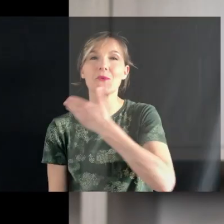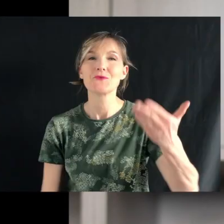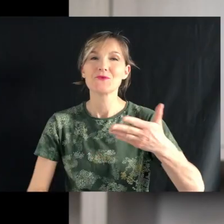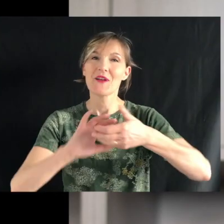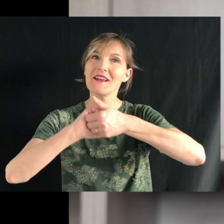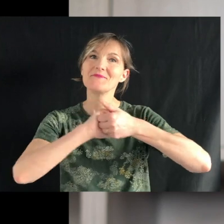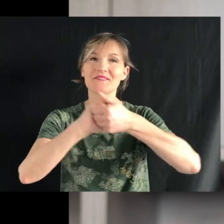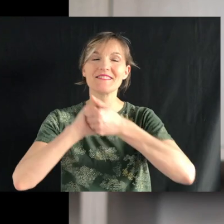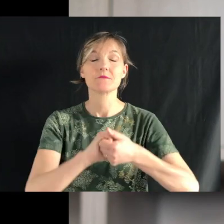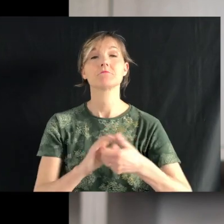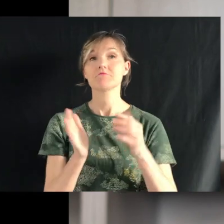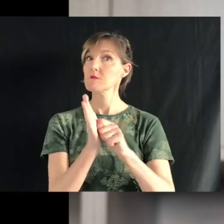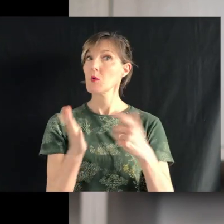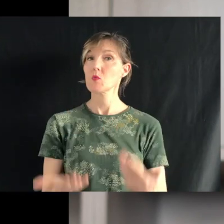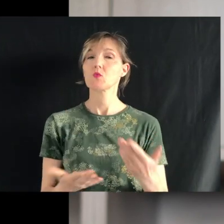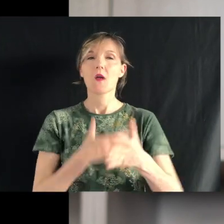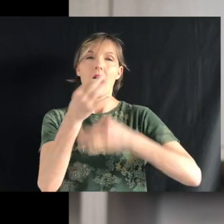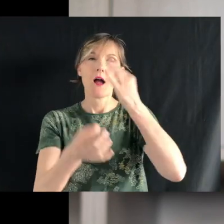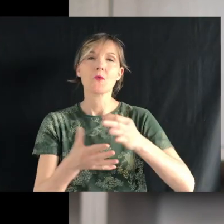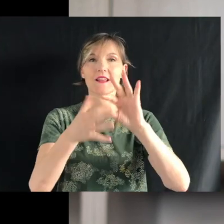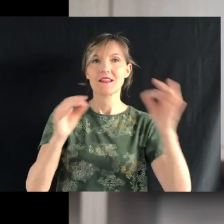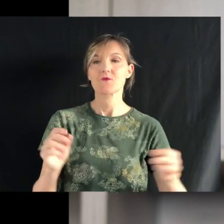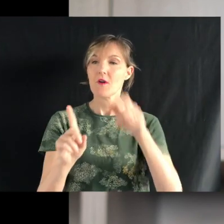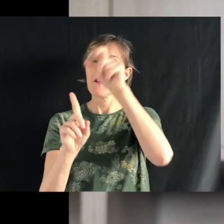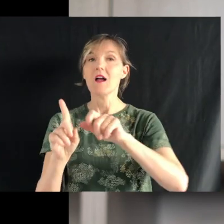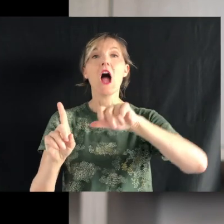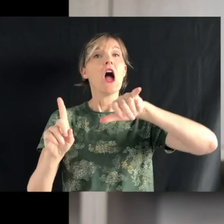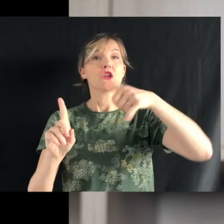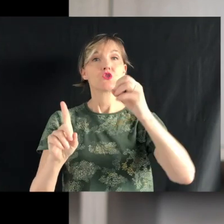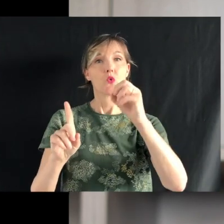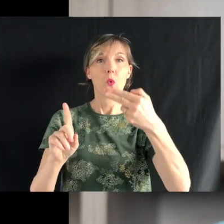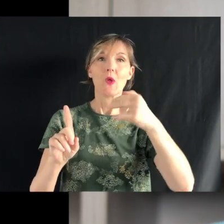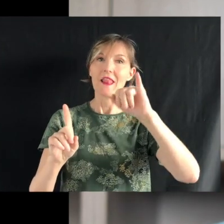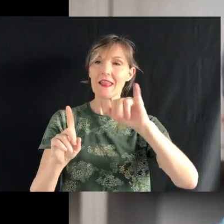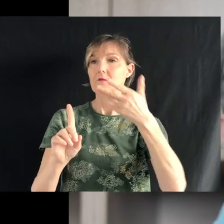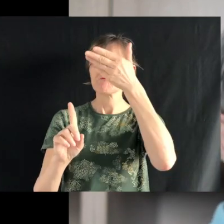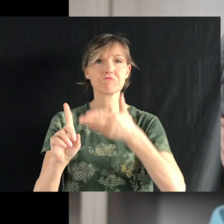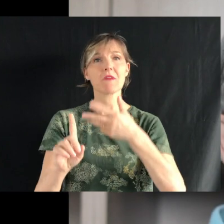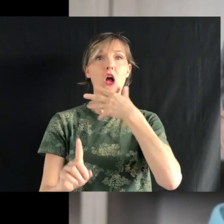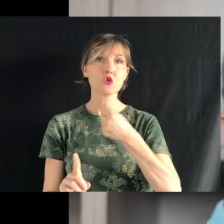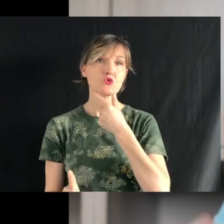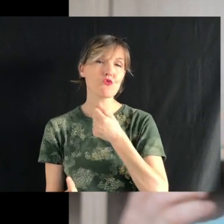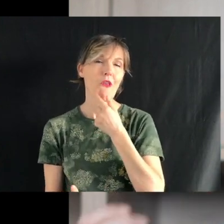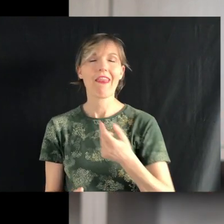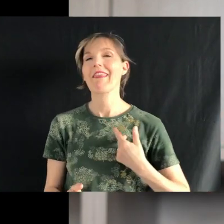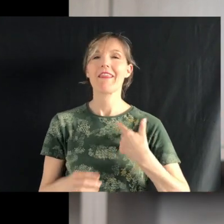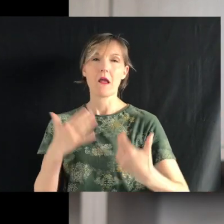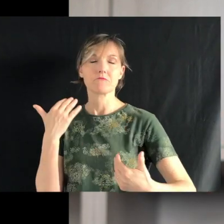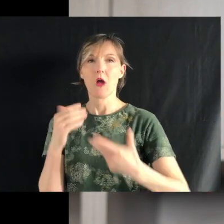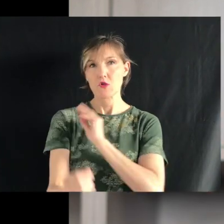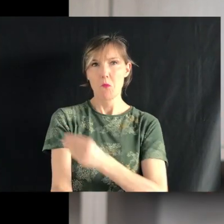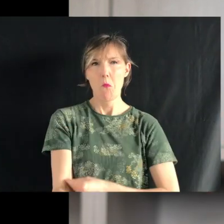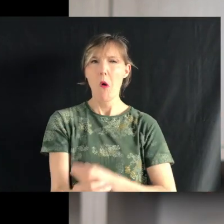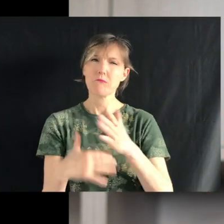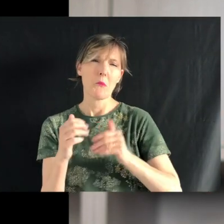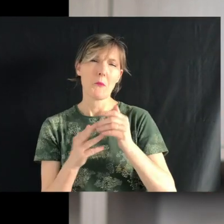L les amis, aujourd'hui je vais vous raconter l'histoire de Johnny Erickson. C'était une jolie athlète, heureuse de vivre.